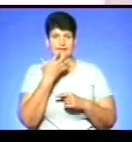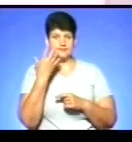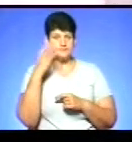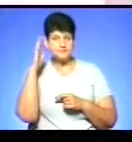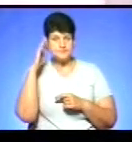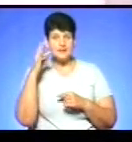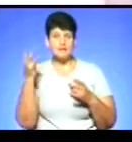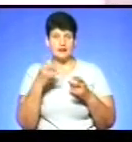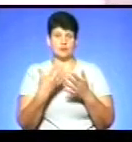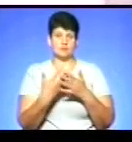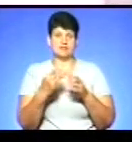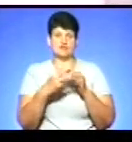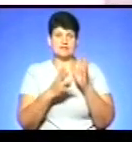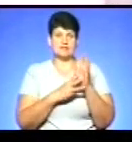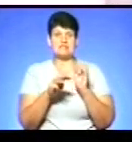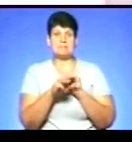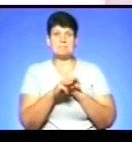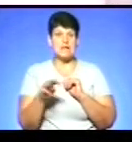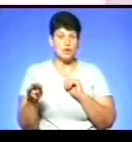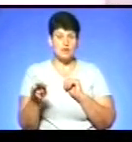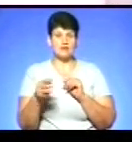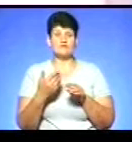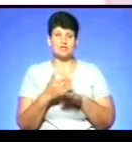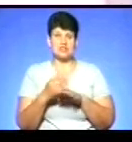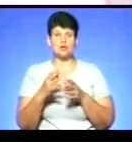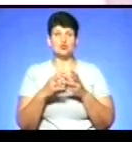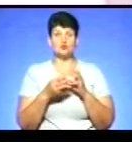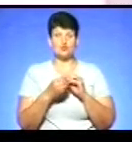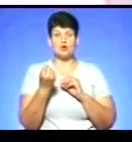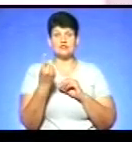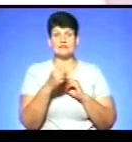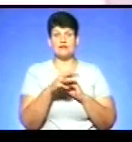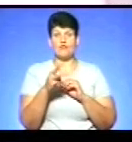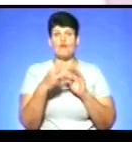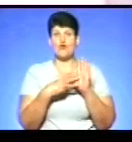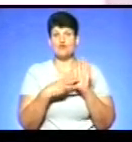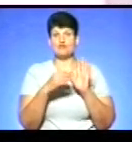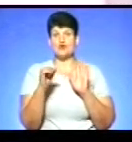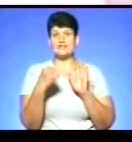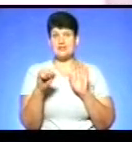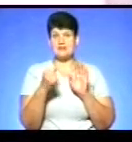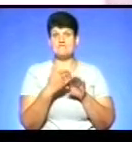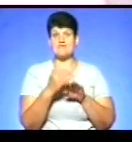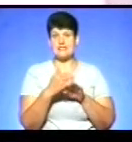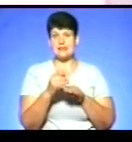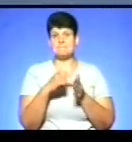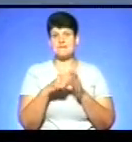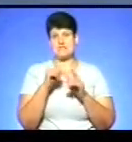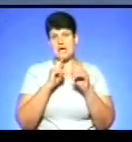потрібно було мінімум 18 мільйонів. Частину суми, а саме 11 мільйонів, 8 серпня виділила міська рада.